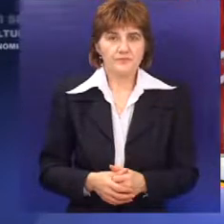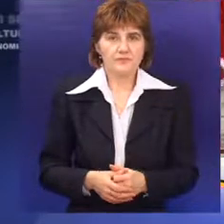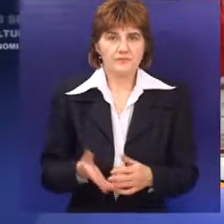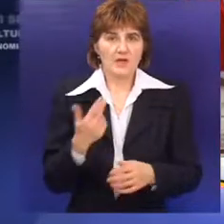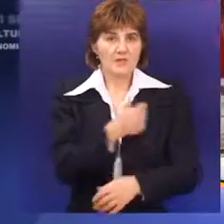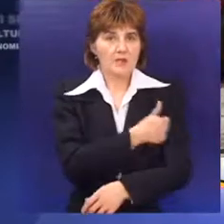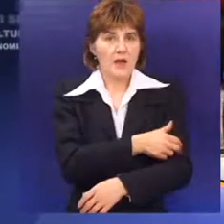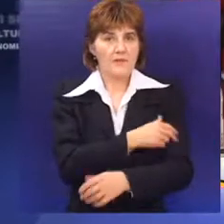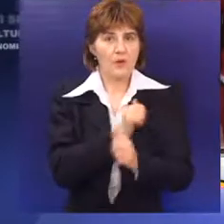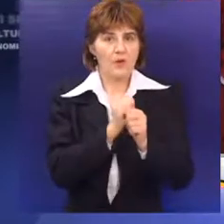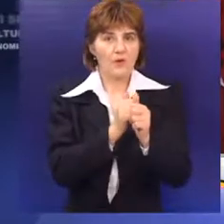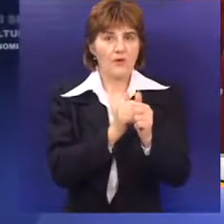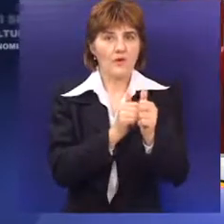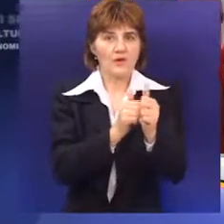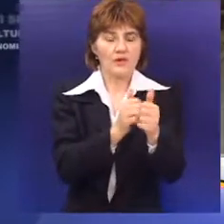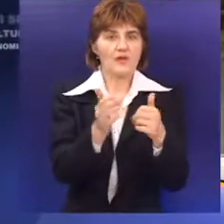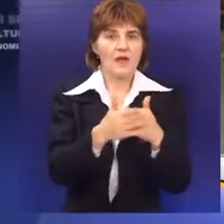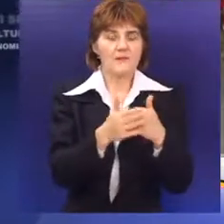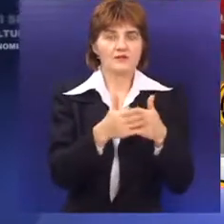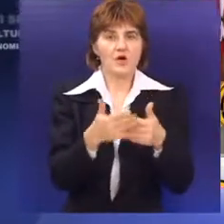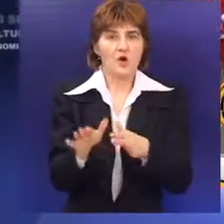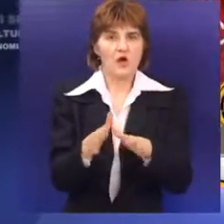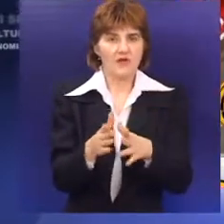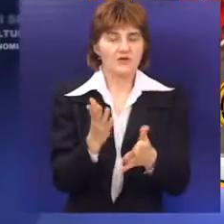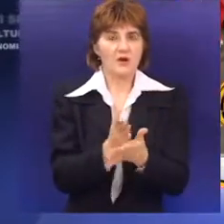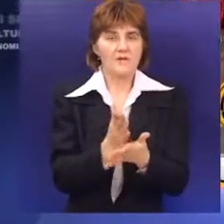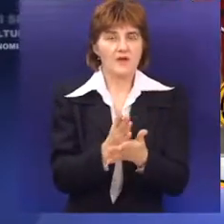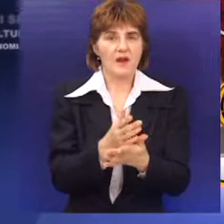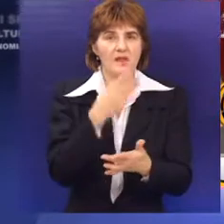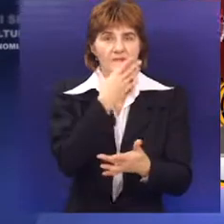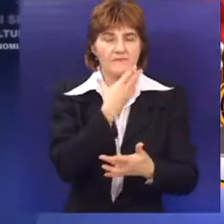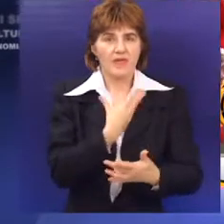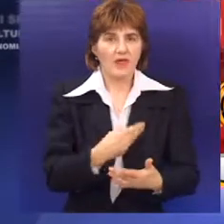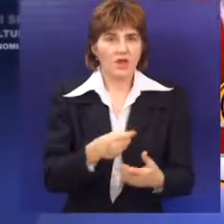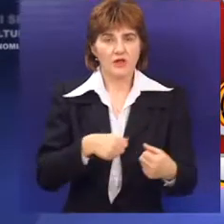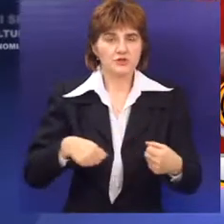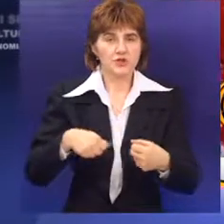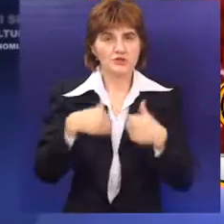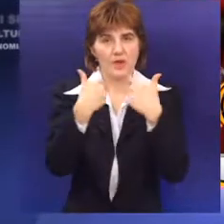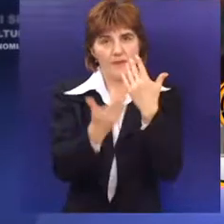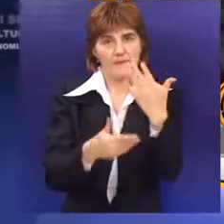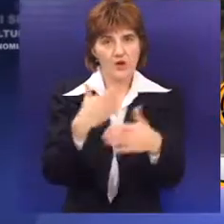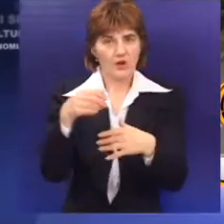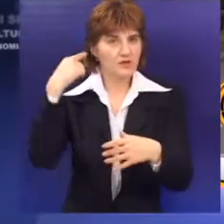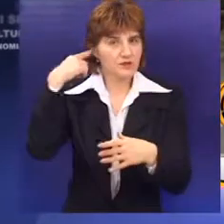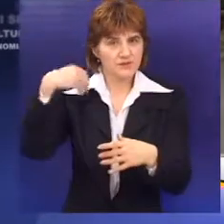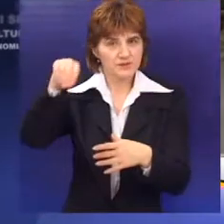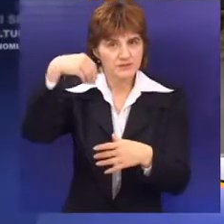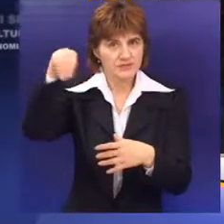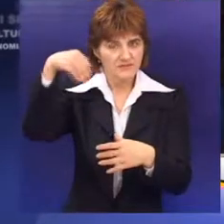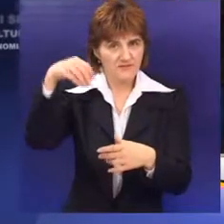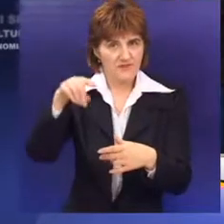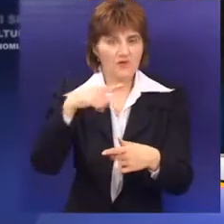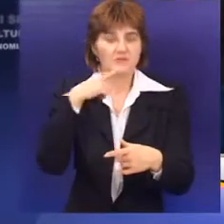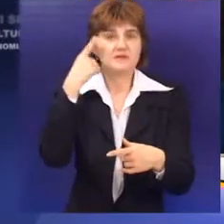Ispravca bolnice oko 9 časovaka Kolevce i siurila se grupa dece na čelu sa Mikulašom noseći poklone. Zvonjenje zvona koje